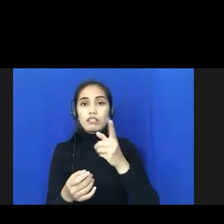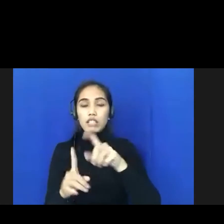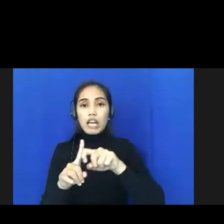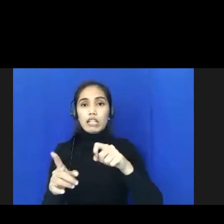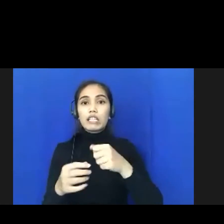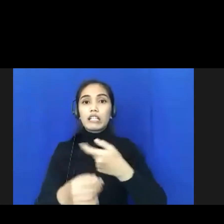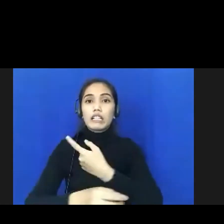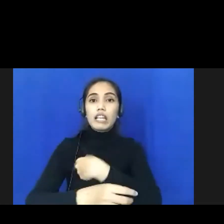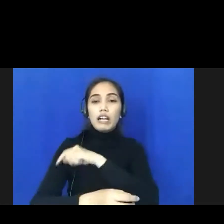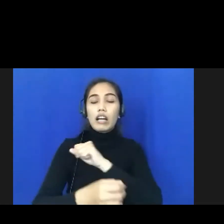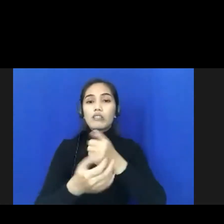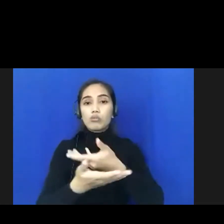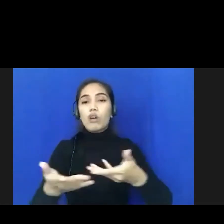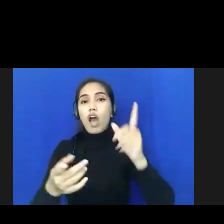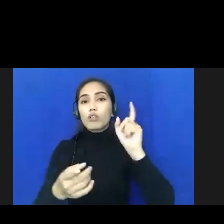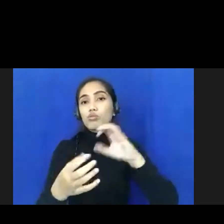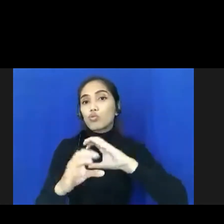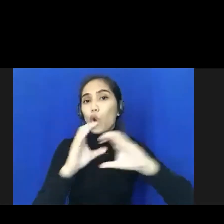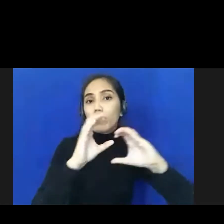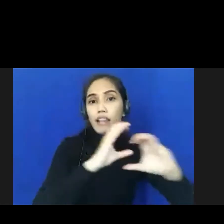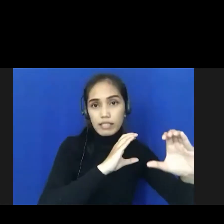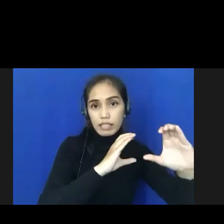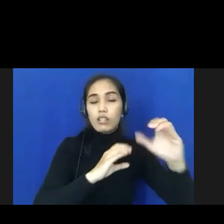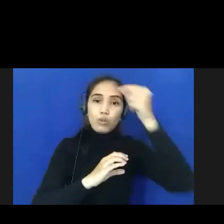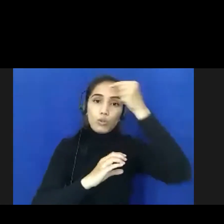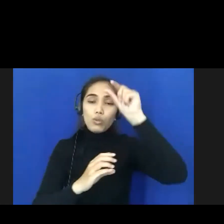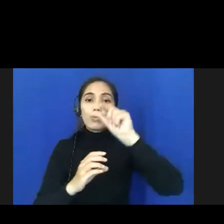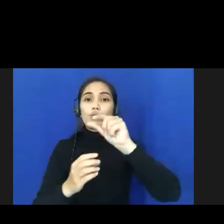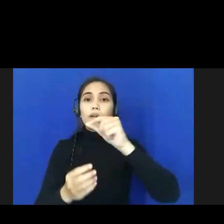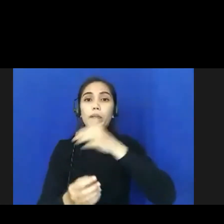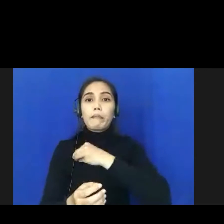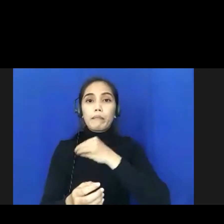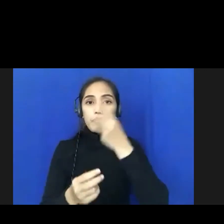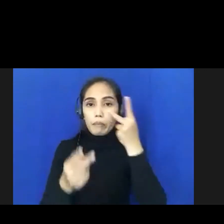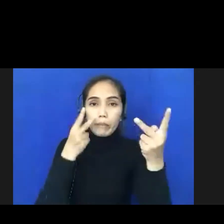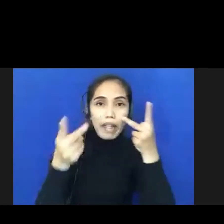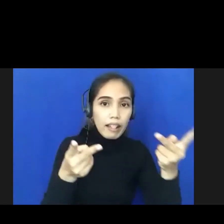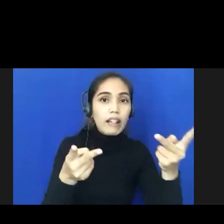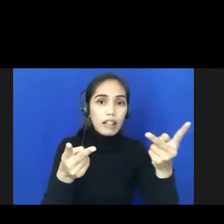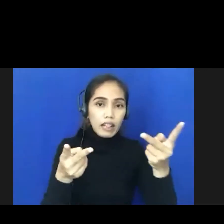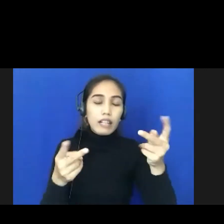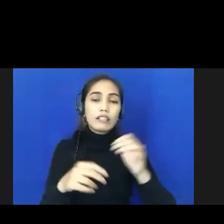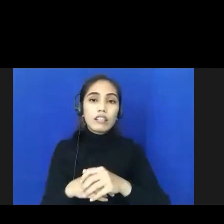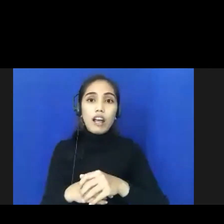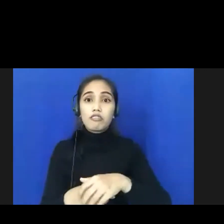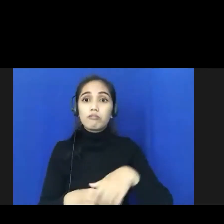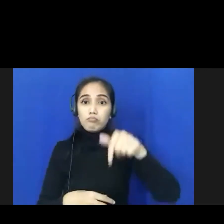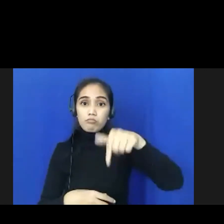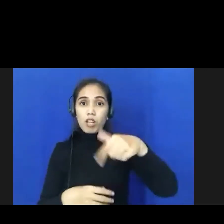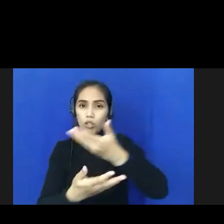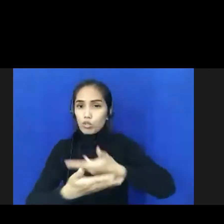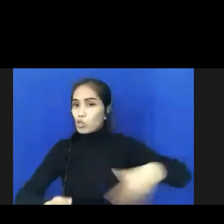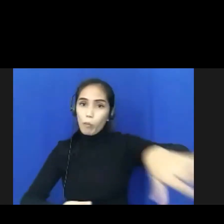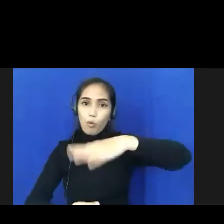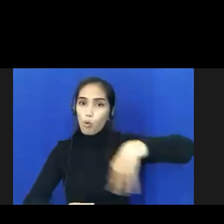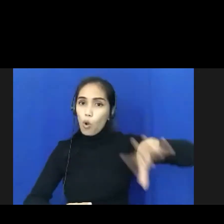-tenaga di lapangan berkoordinasi untuk melakukan pemeriksaan. Jadi sampai saat sekarang ini seluruh desa diwajibkan untuk